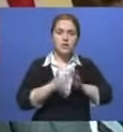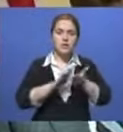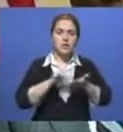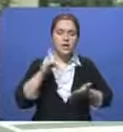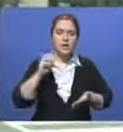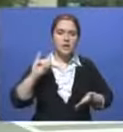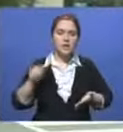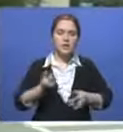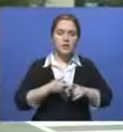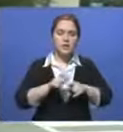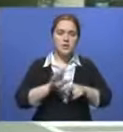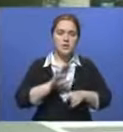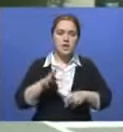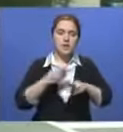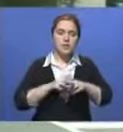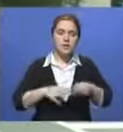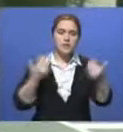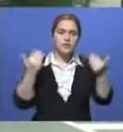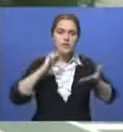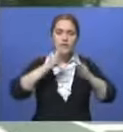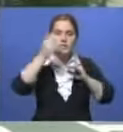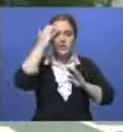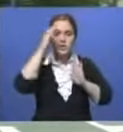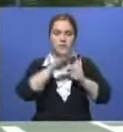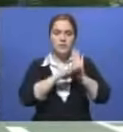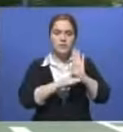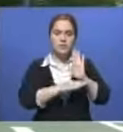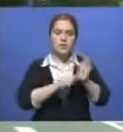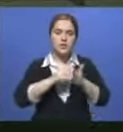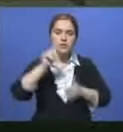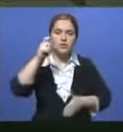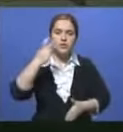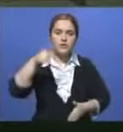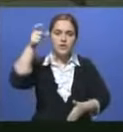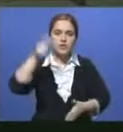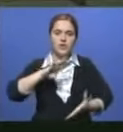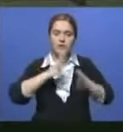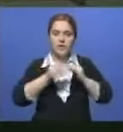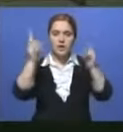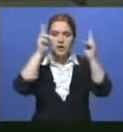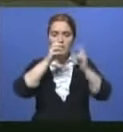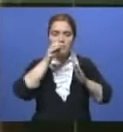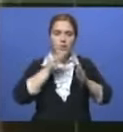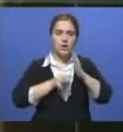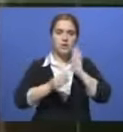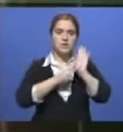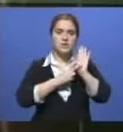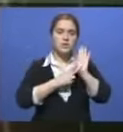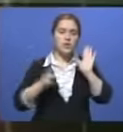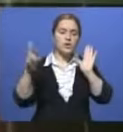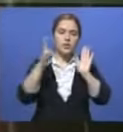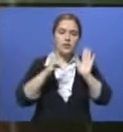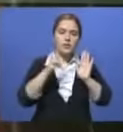плачевная. В целом сейчас в так называемом черном списке 120 человек. Результаты их обследования станут известны 7 ноября.